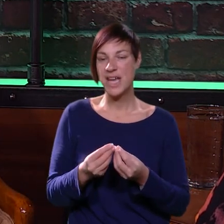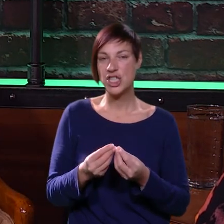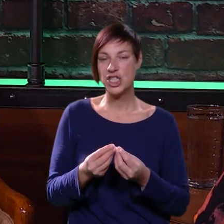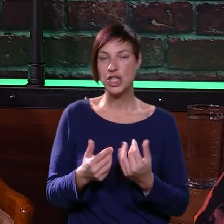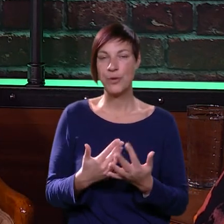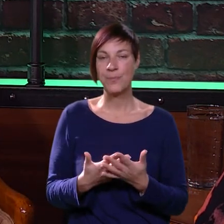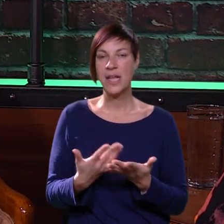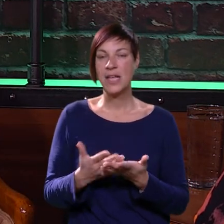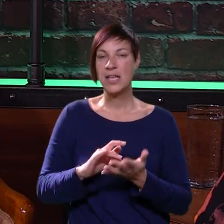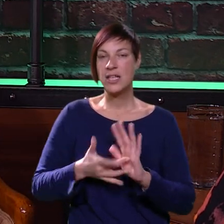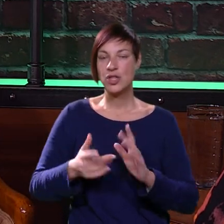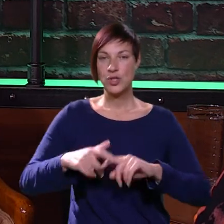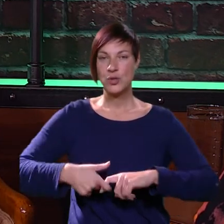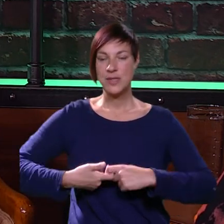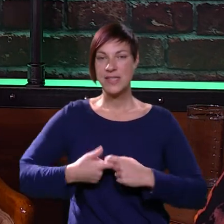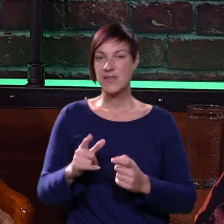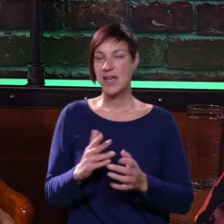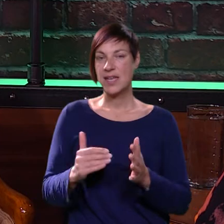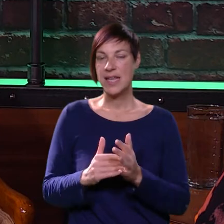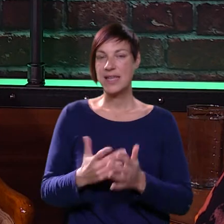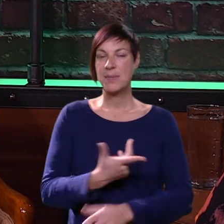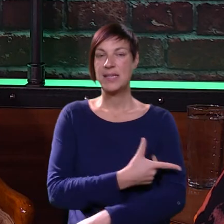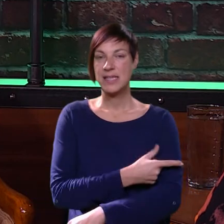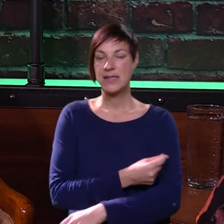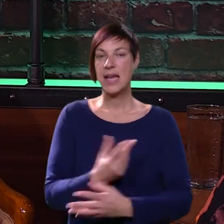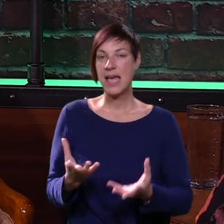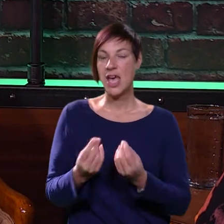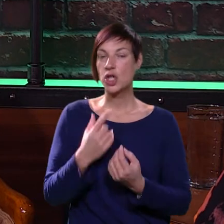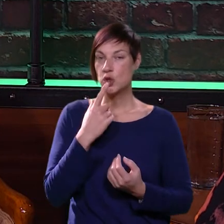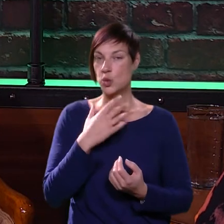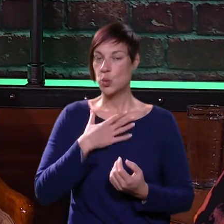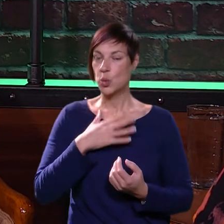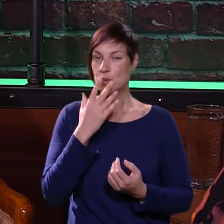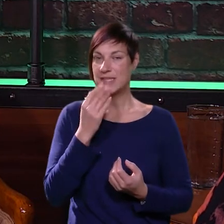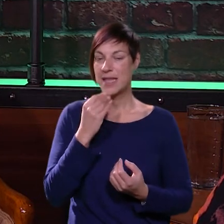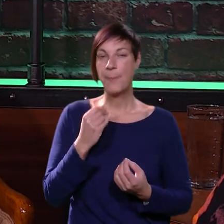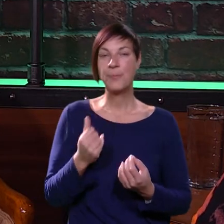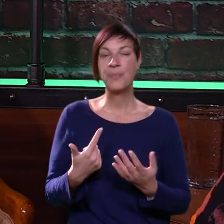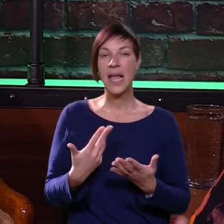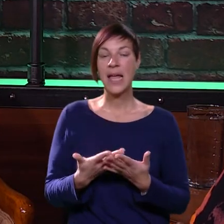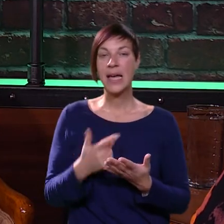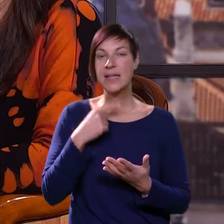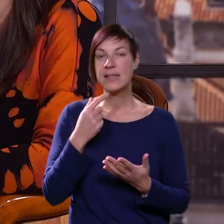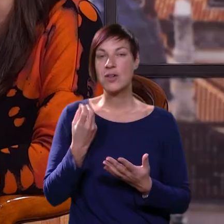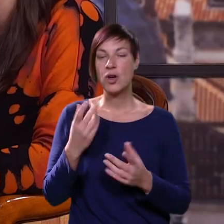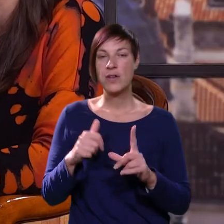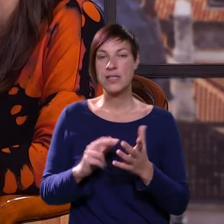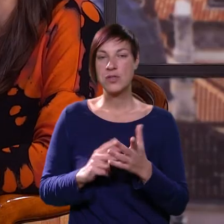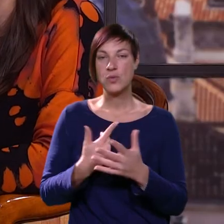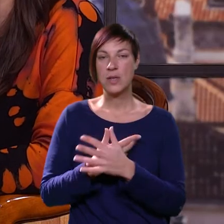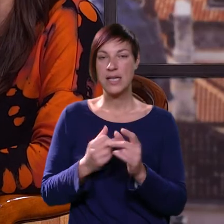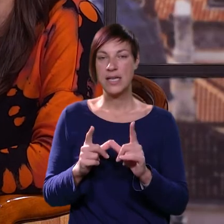lenenim brašnom, to su sve stvari, za koje ne treba da inzulina, i ako su ukusne. Kada govorimo o inzulinu,